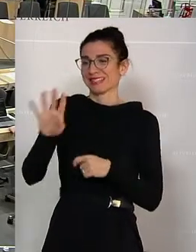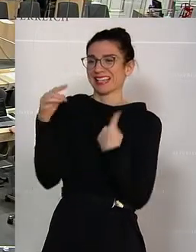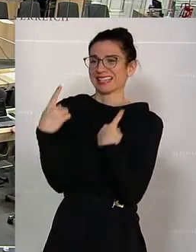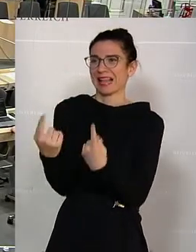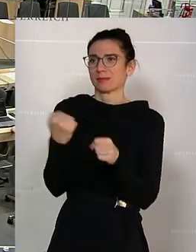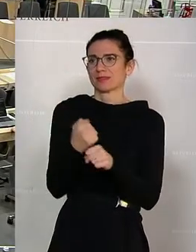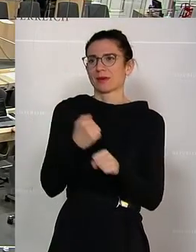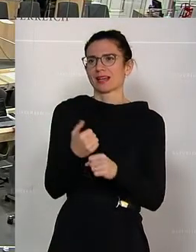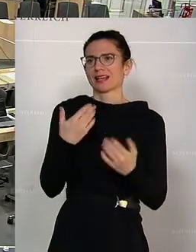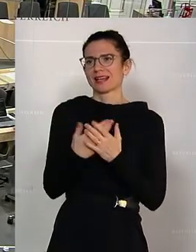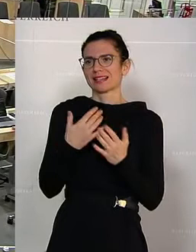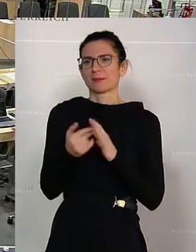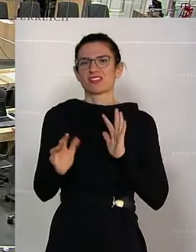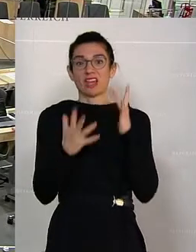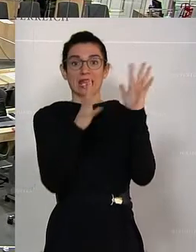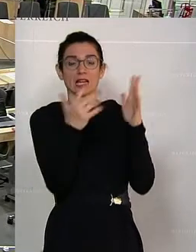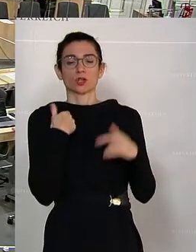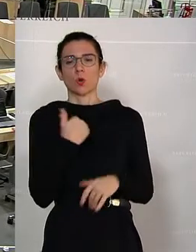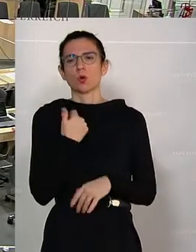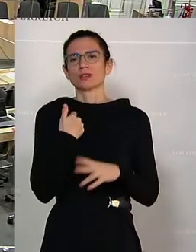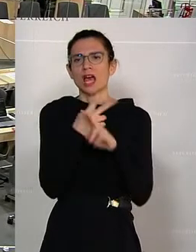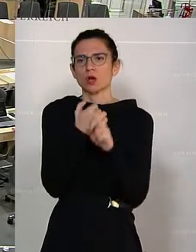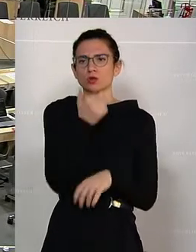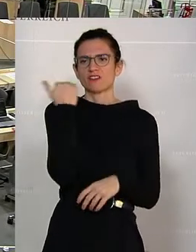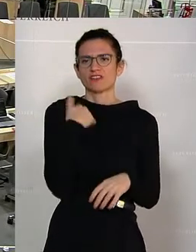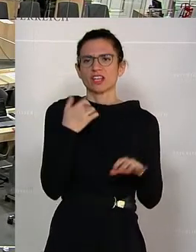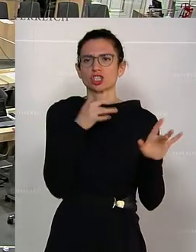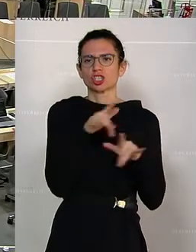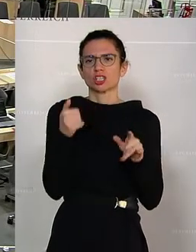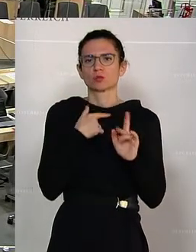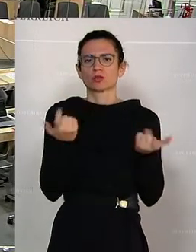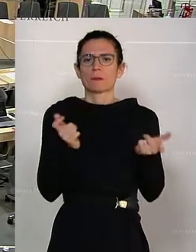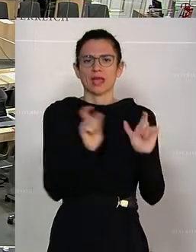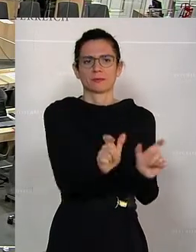setzen, um die Verherrlichung des Austrofaschismus in Österreich zu unterbinden?